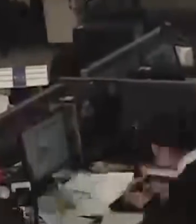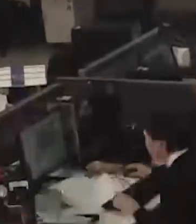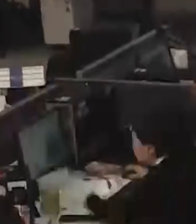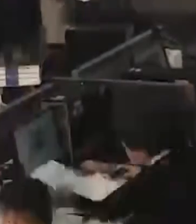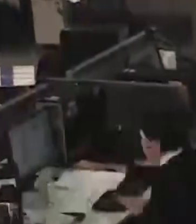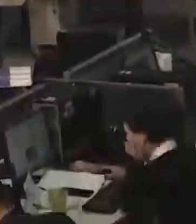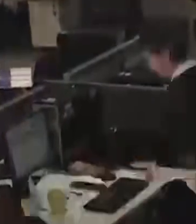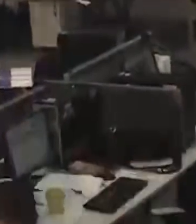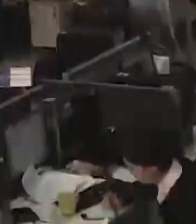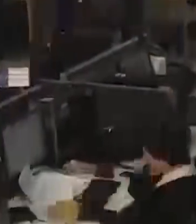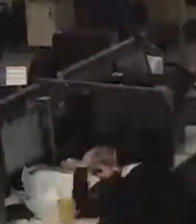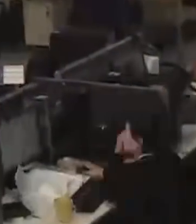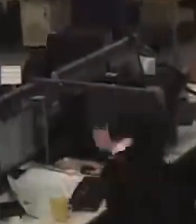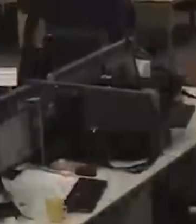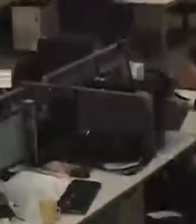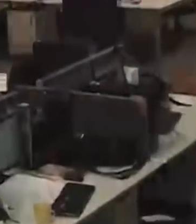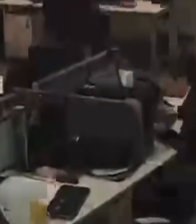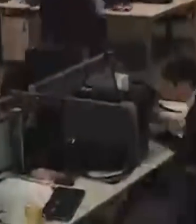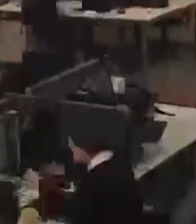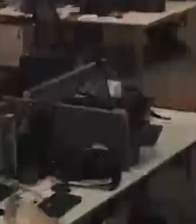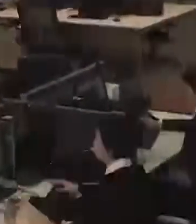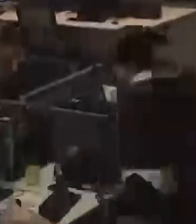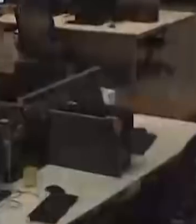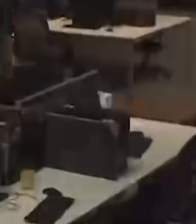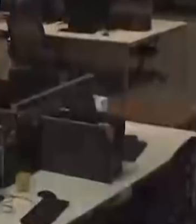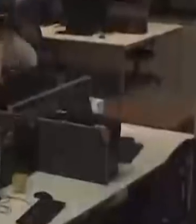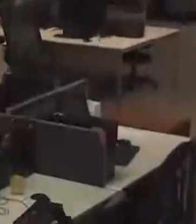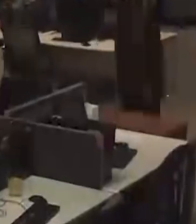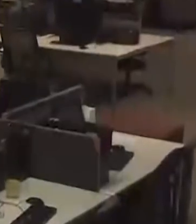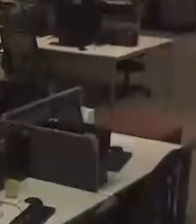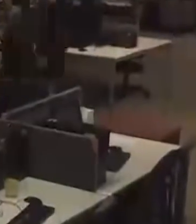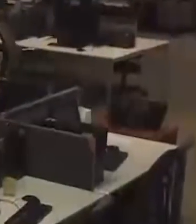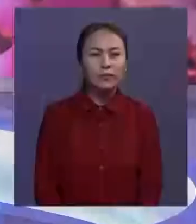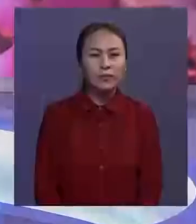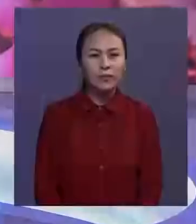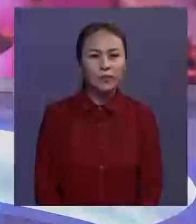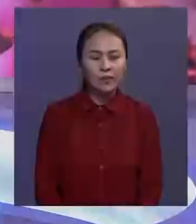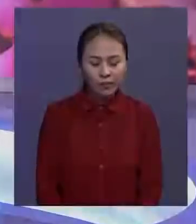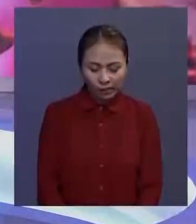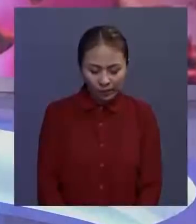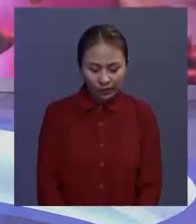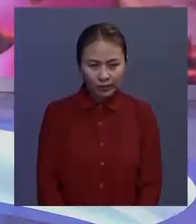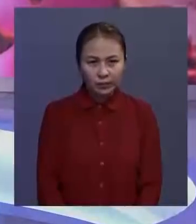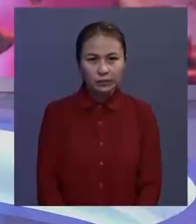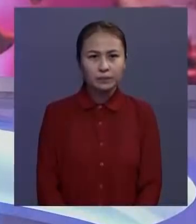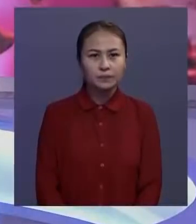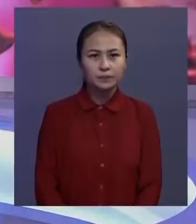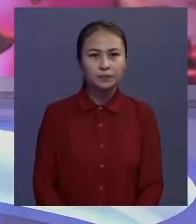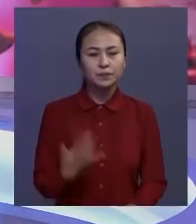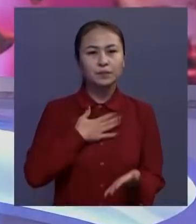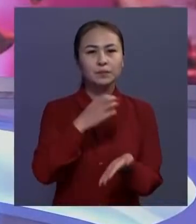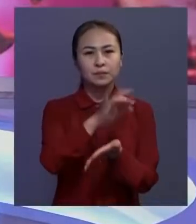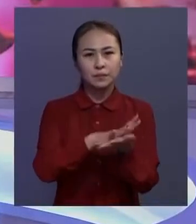жалғастырамыз. Әрине Бір